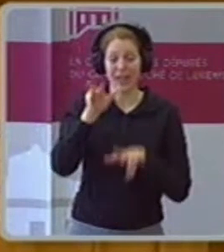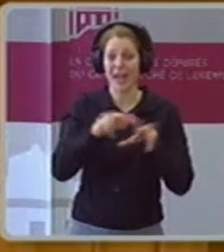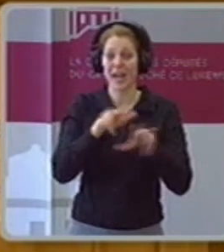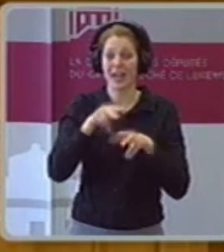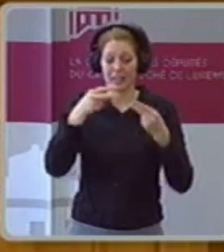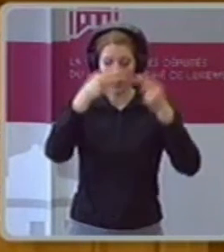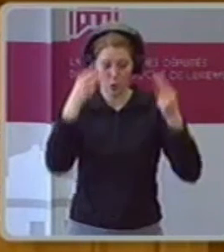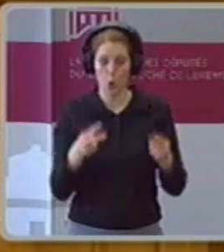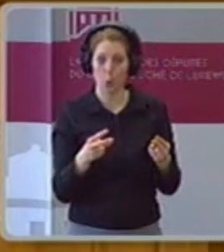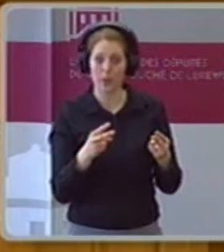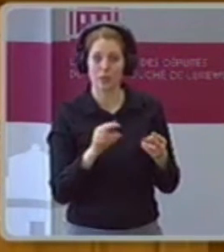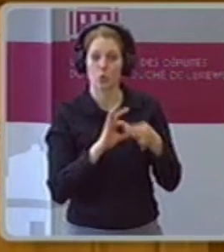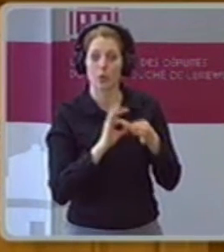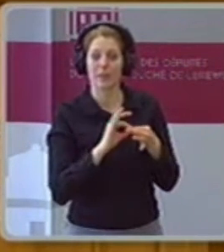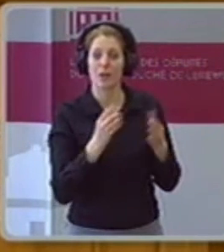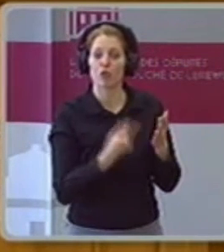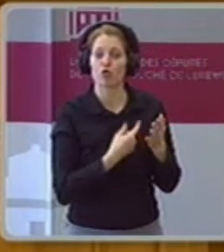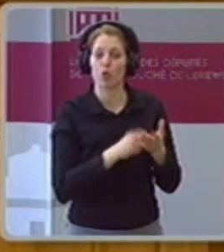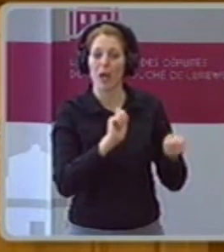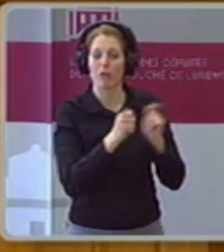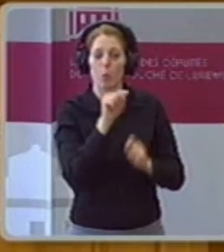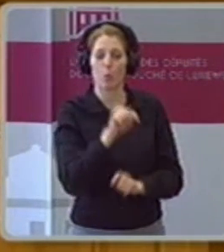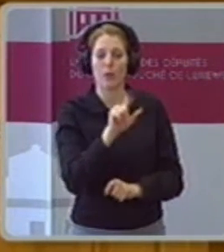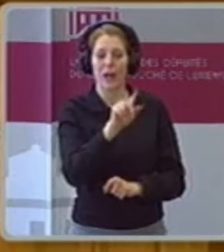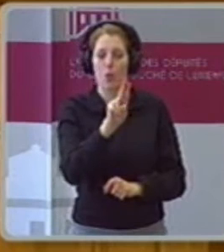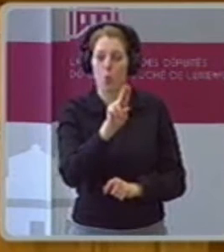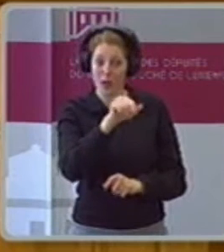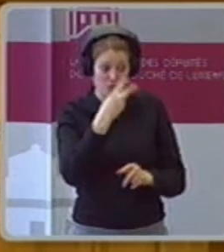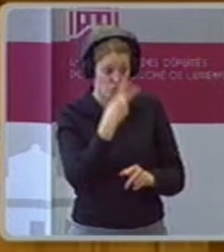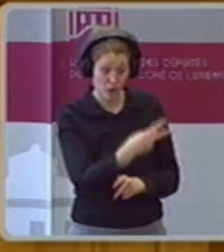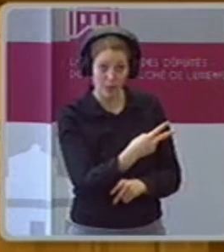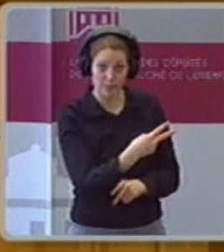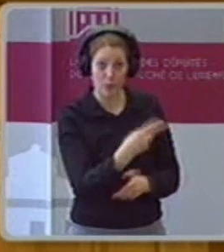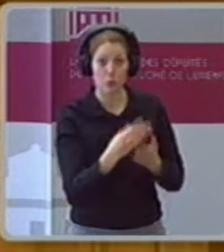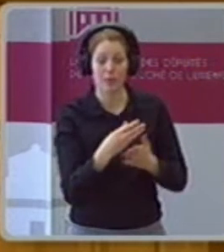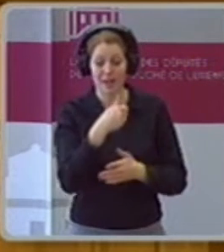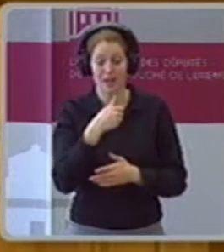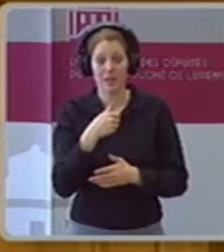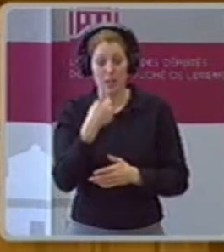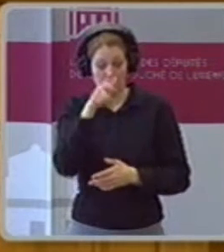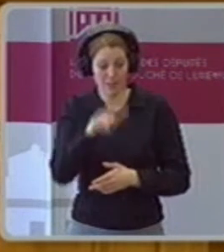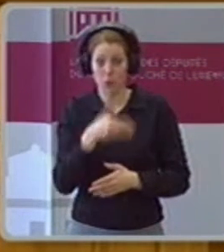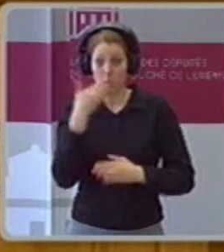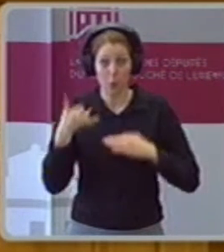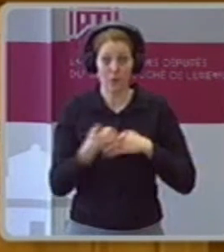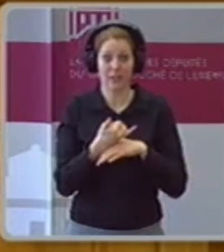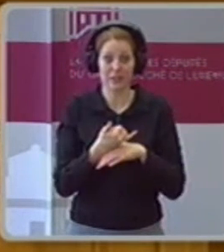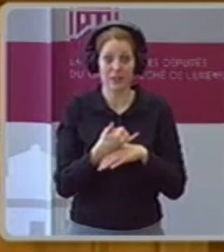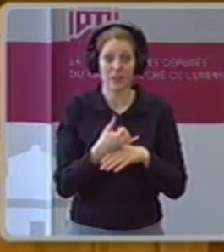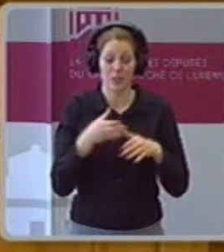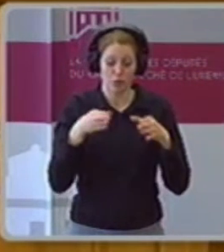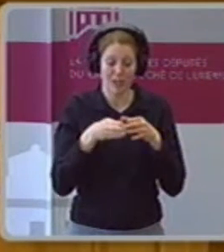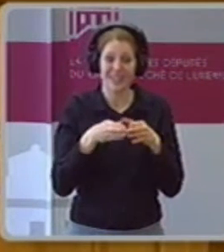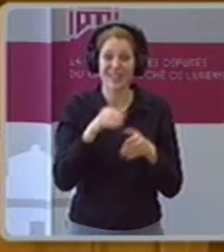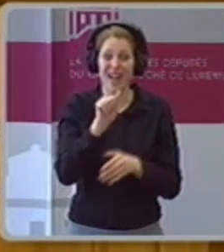dass die junge Selle an der Steuerklasse 1,1 Steuererlichtungen kriegt, bis 25.000